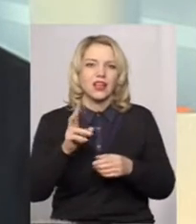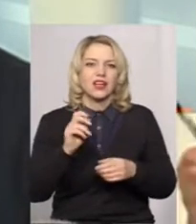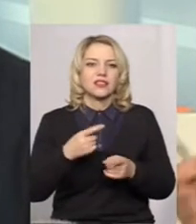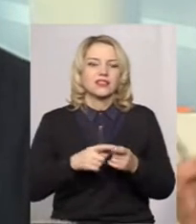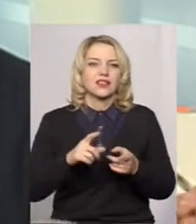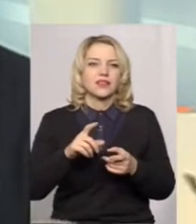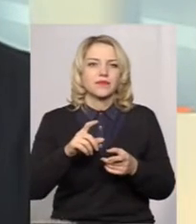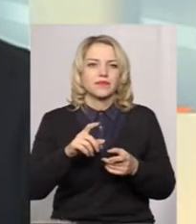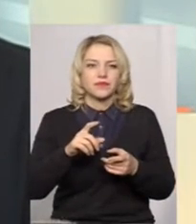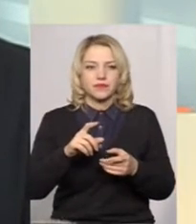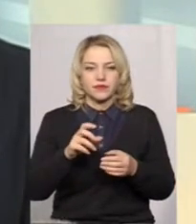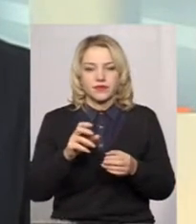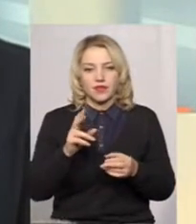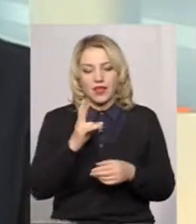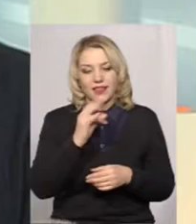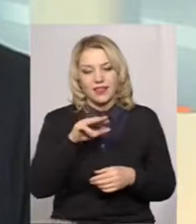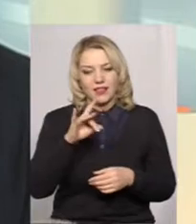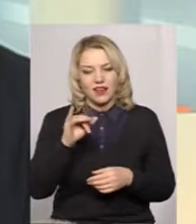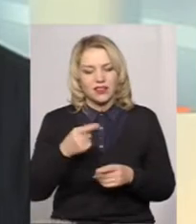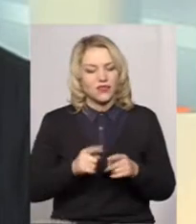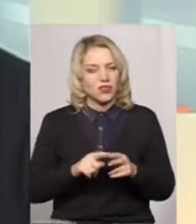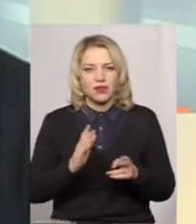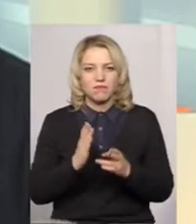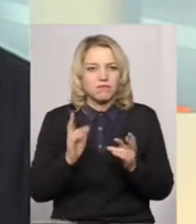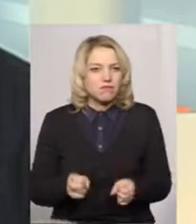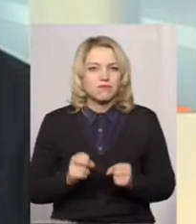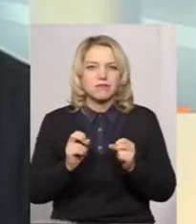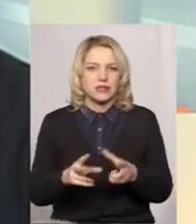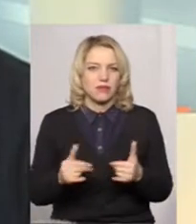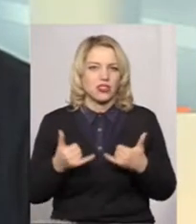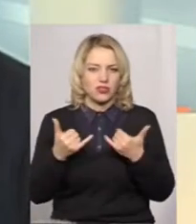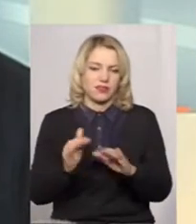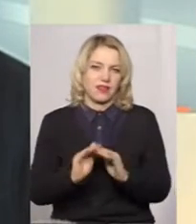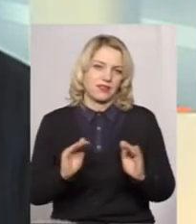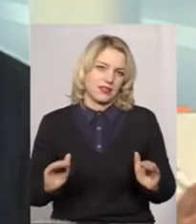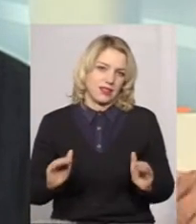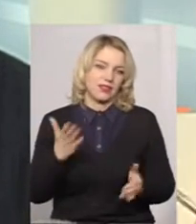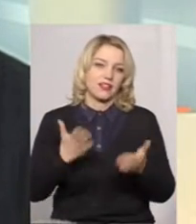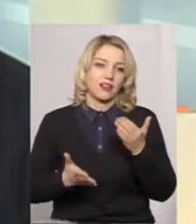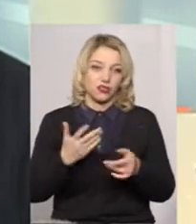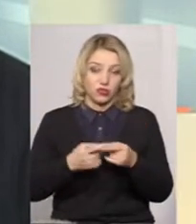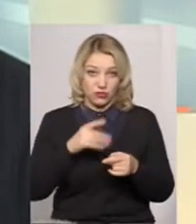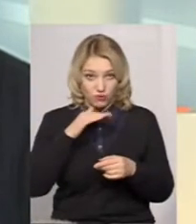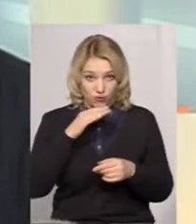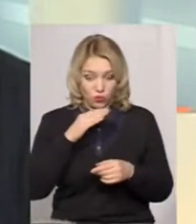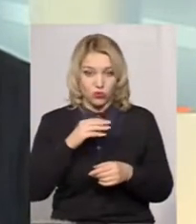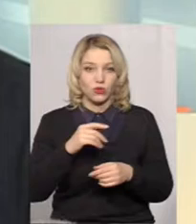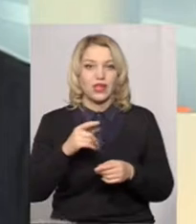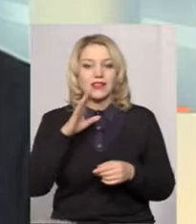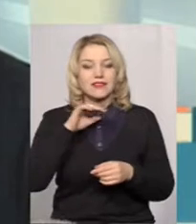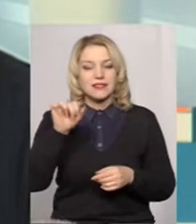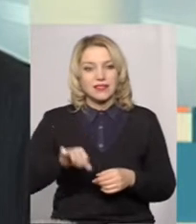сказати, оці нітрати, вони є дуже небезпечними, особливо для дітей. Якщо цю воду з криниці